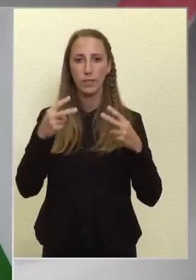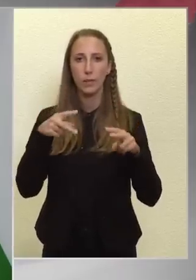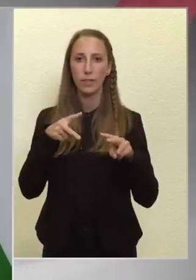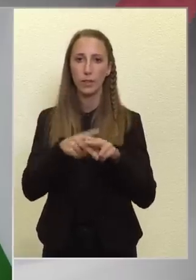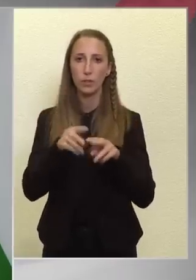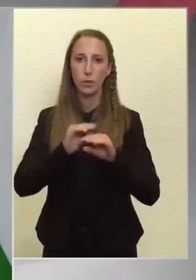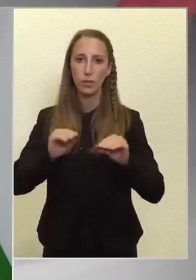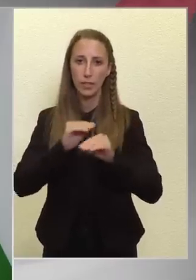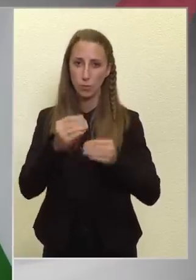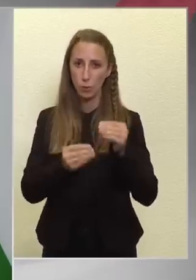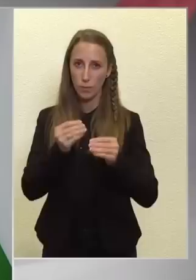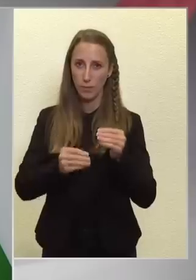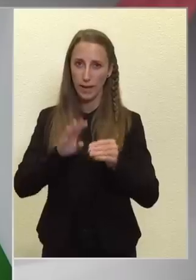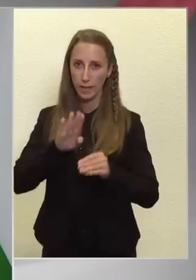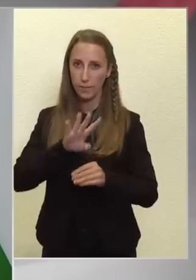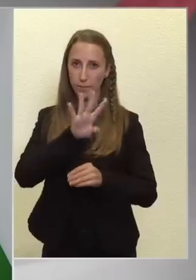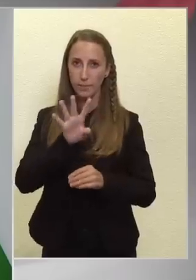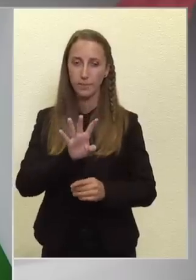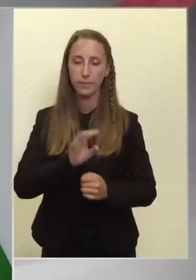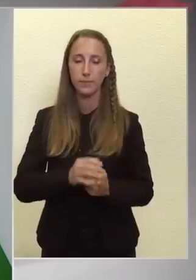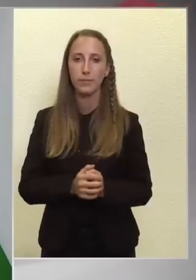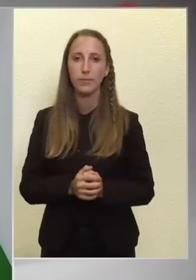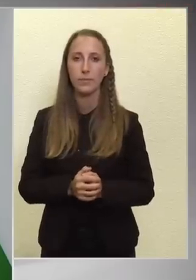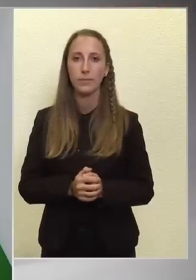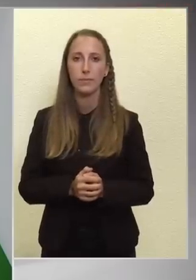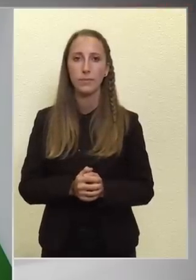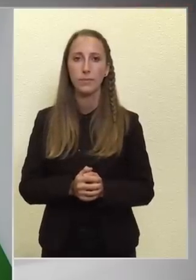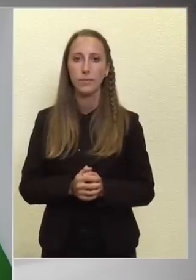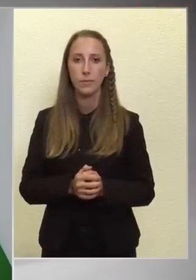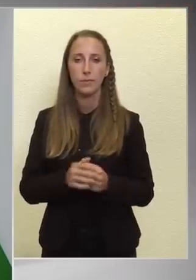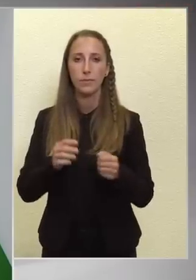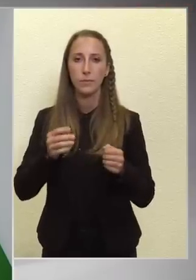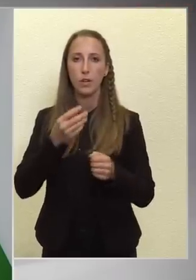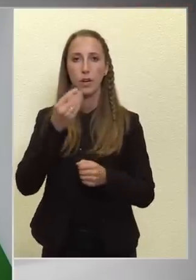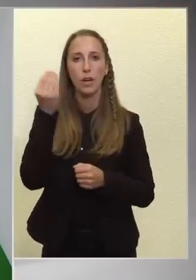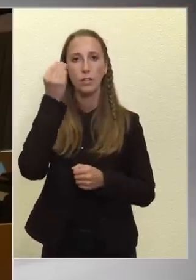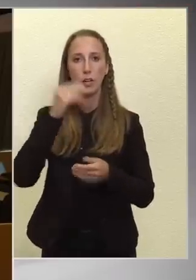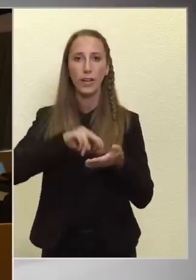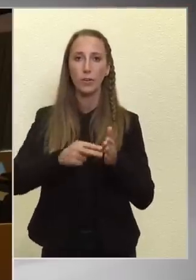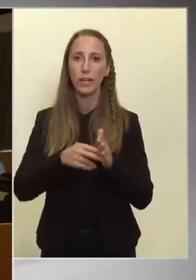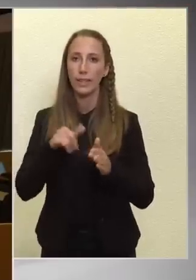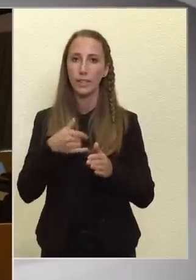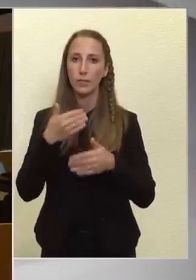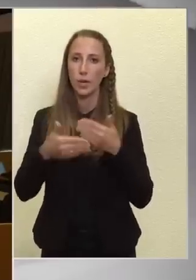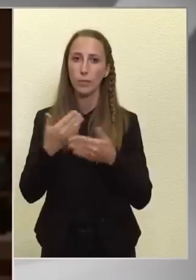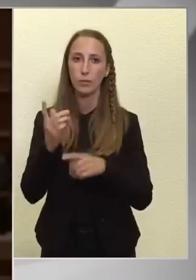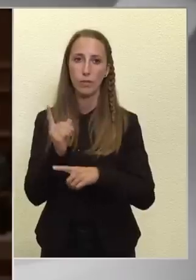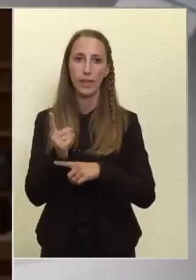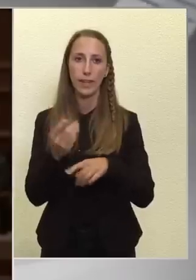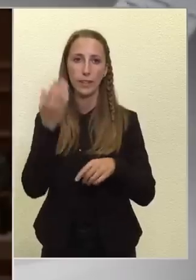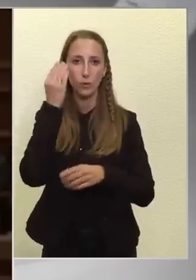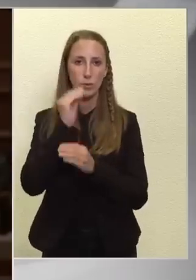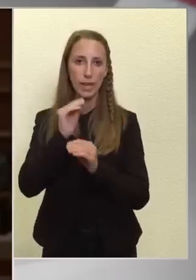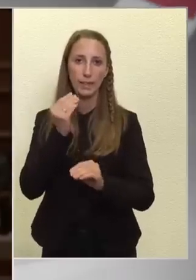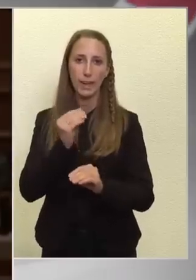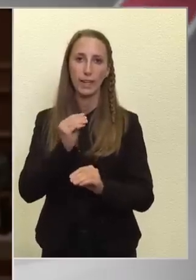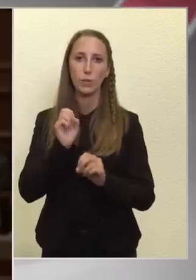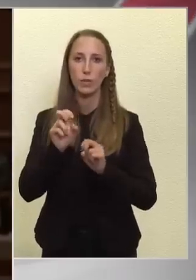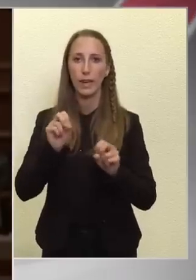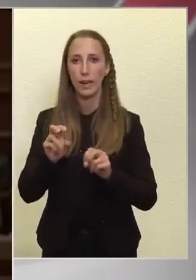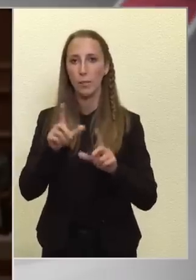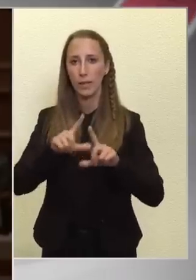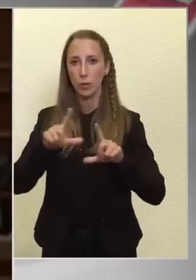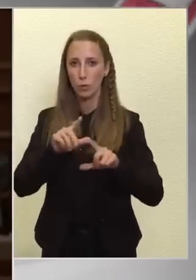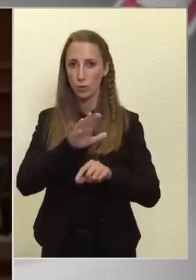közoktatás problémáira. És a tankerületek is folyamatosan fenyegető üzeneteket írnak azoknak a pedagógusoknak, akik részt